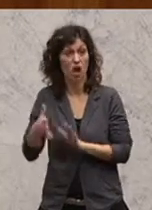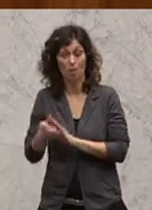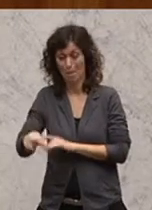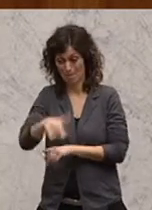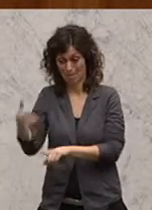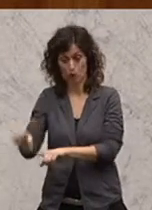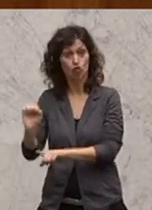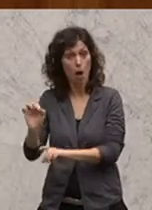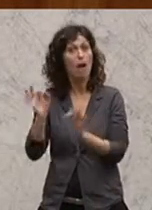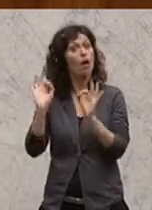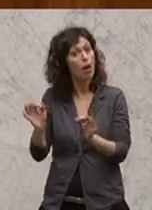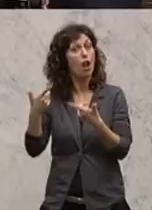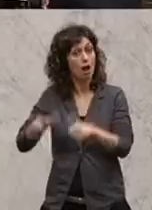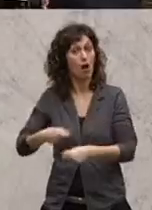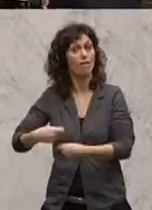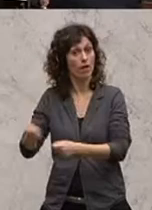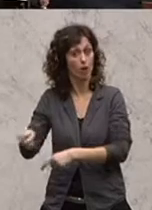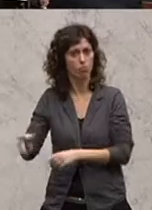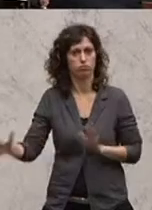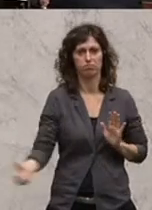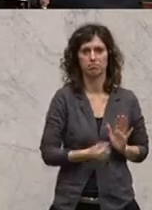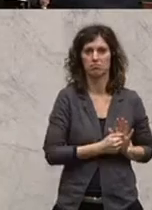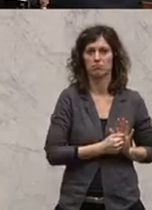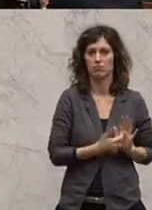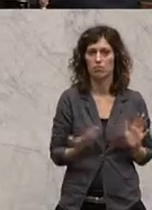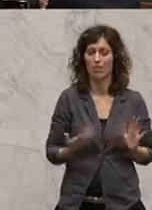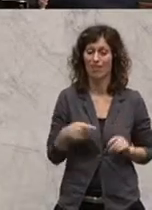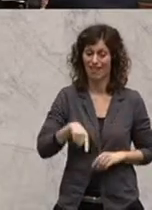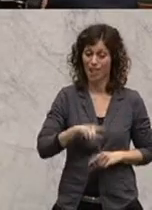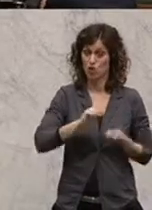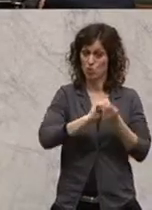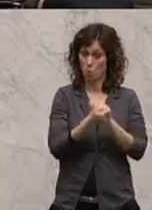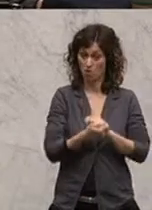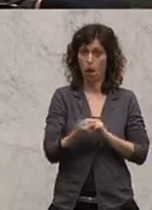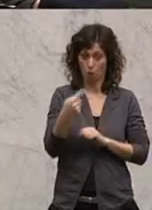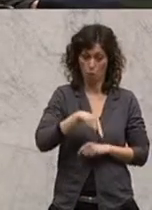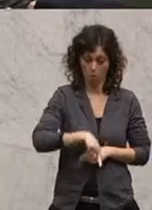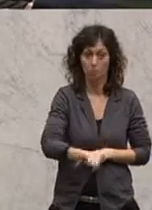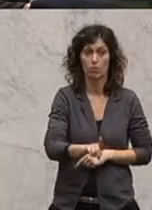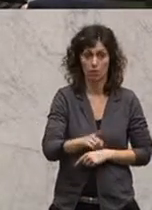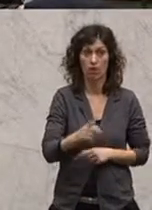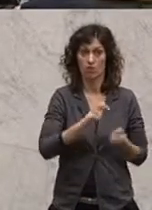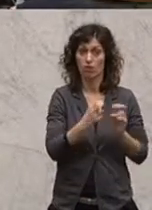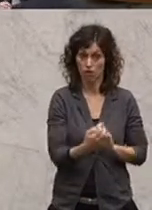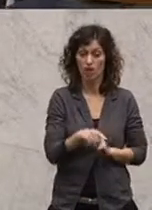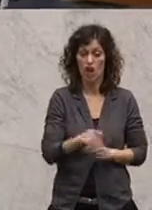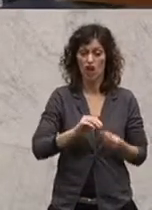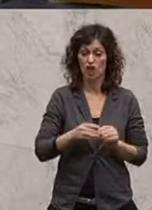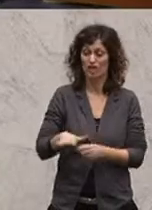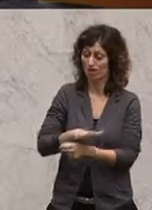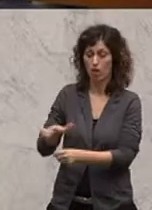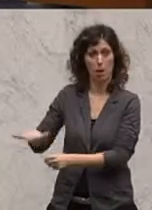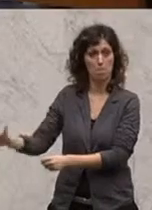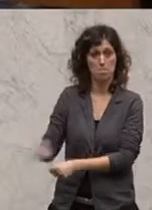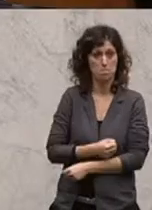Produkte legal verkaufen durften. Mit den Krafträten dieser Novelle wird ihnen dieses Geschäftsfeld genommen.